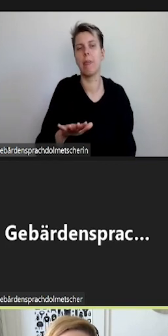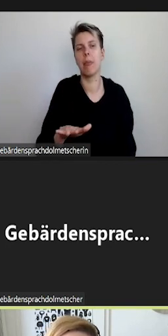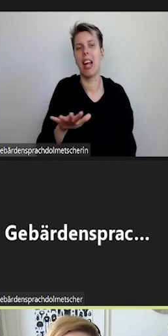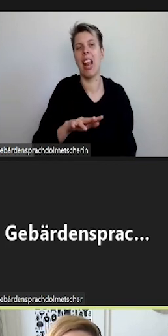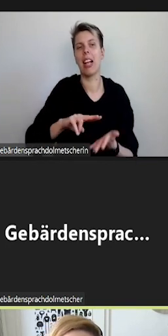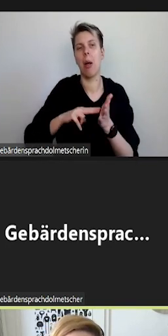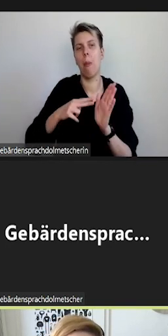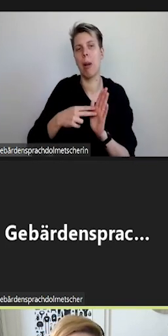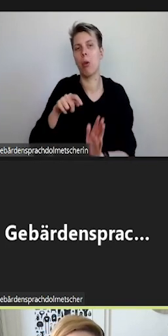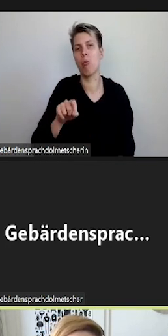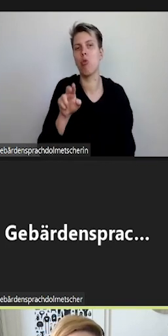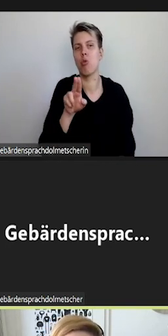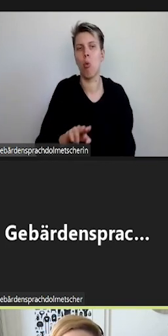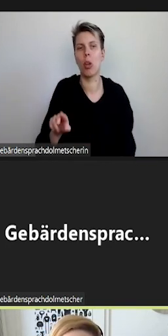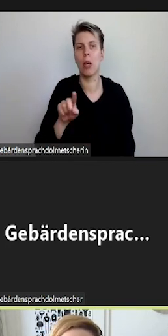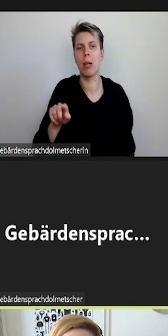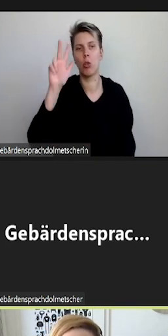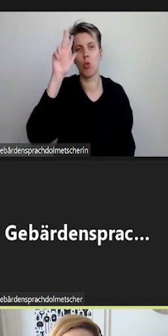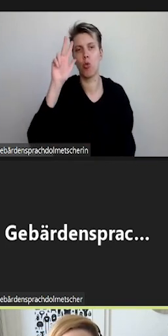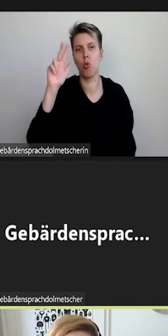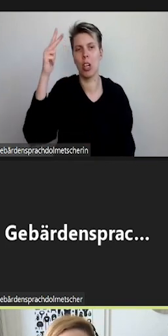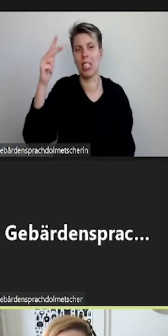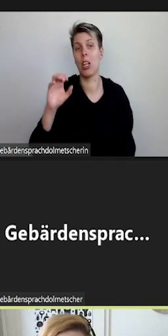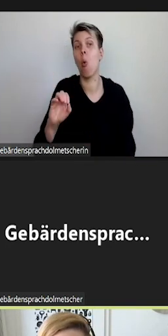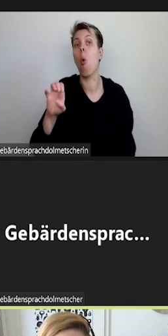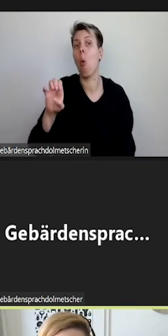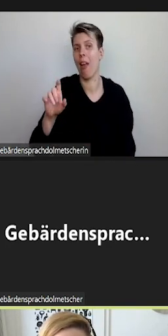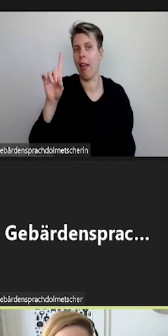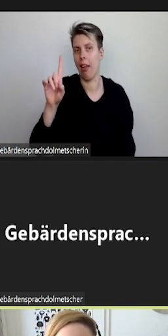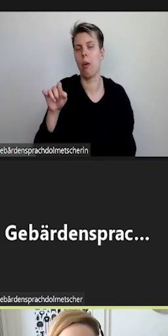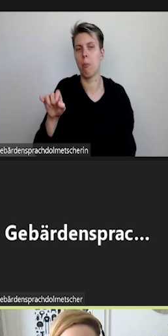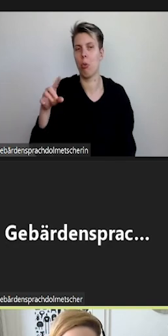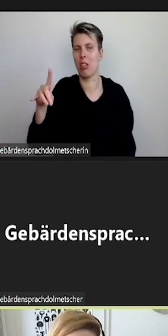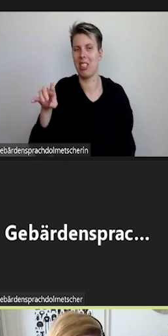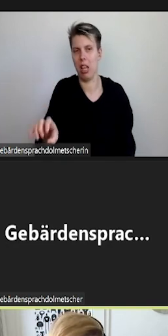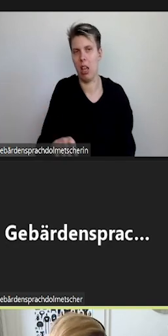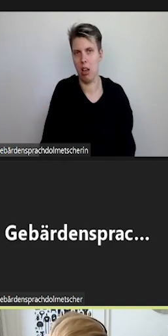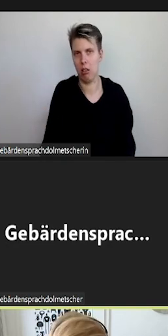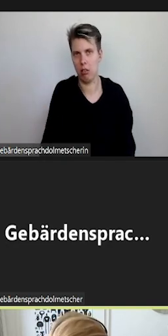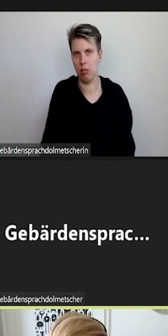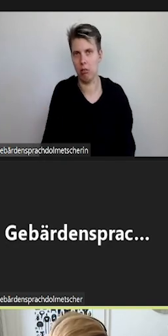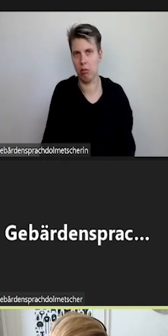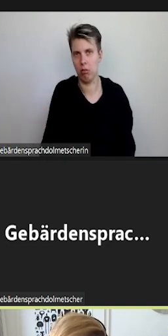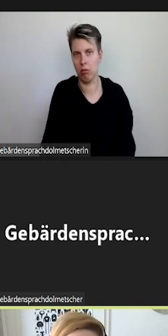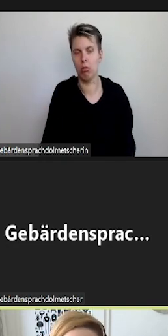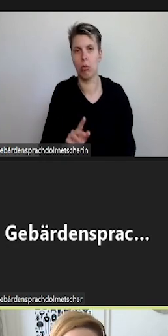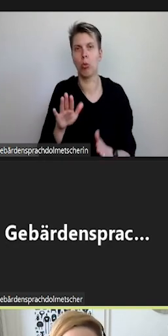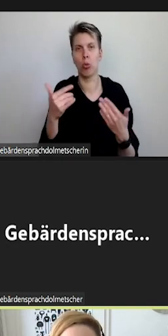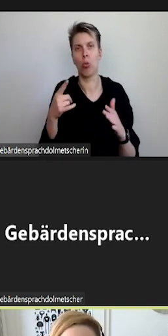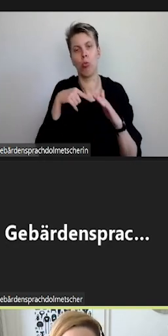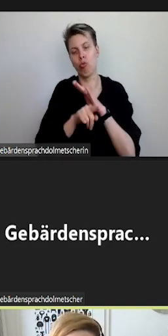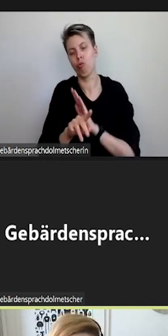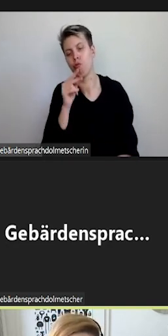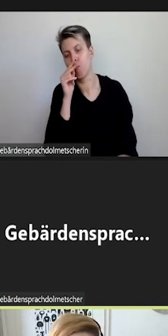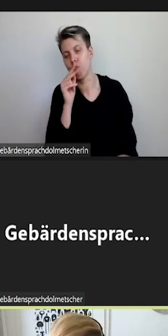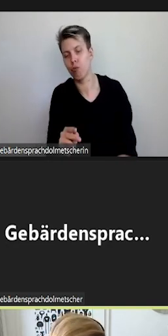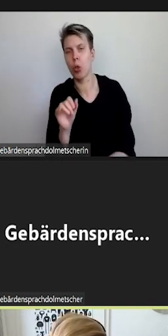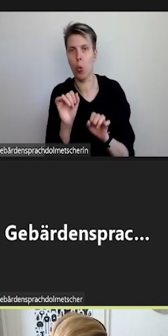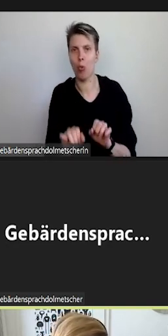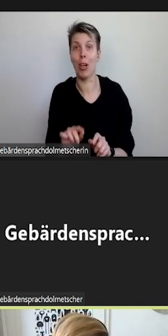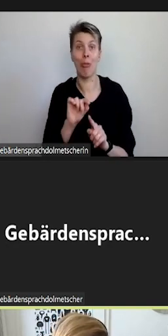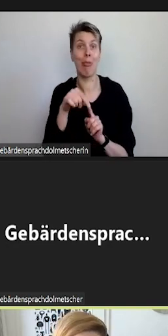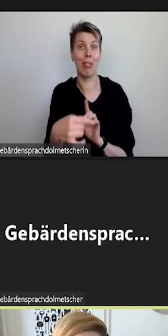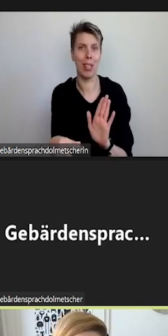.uni-goettingen.de aufrufbar. Dass Sie sich ein kleines bisschen damit vertraut machen, bevor ich Ihnen als